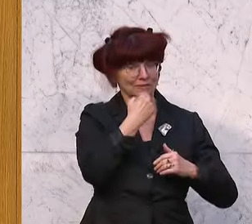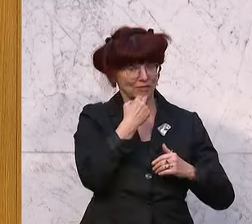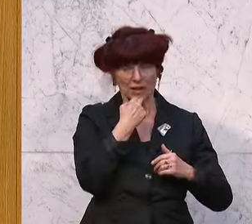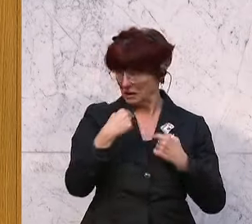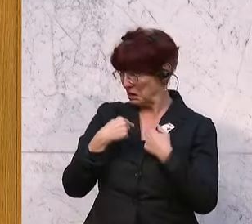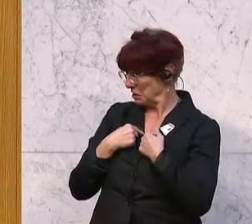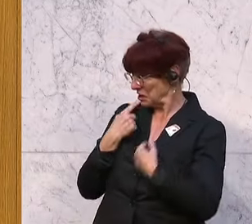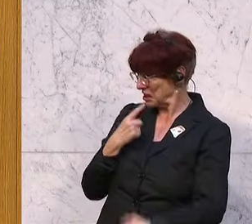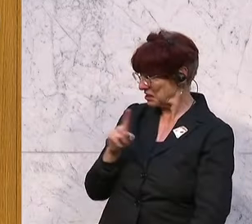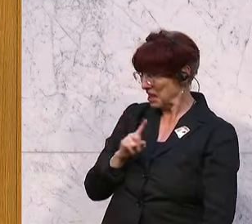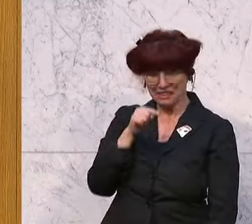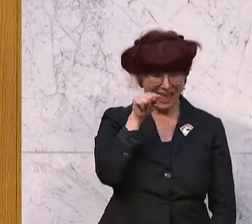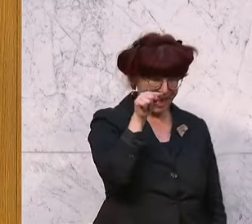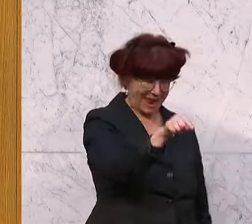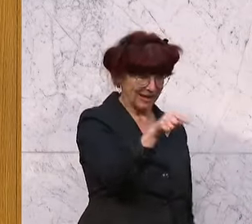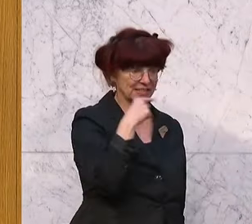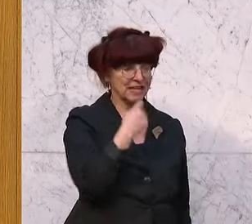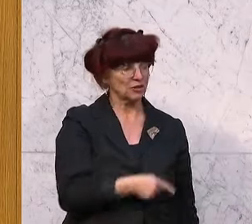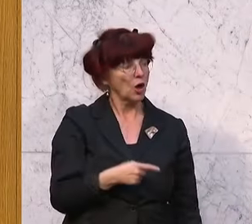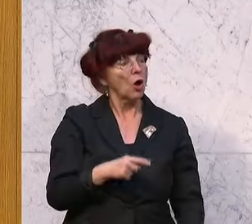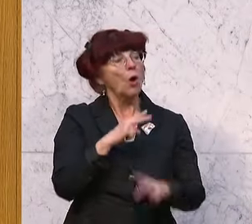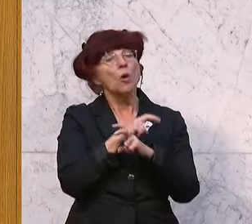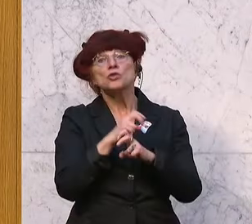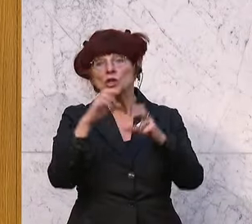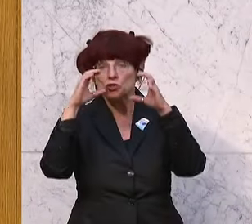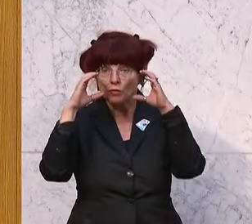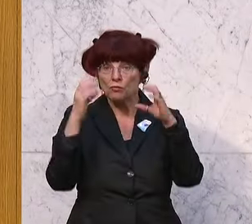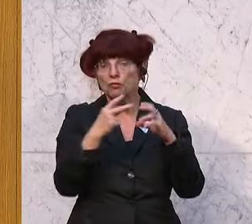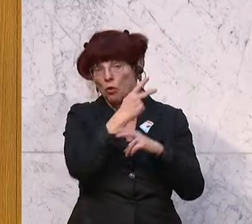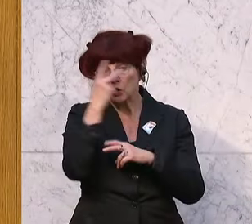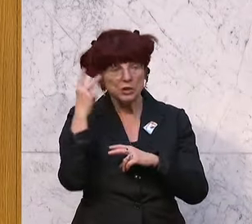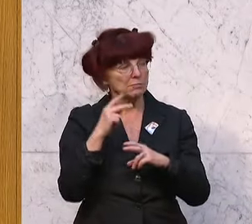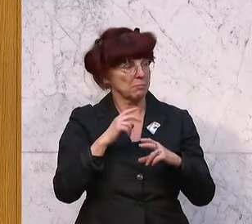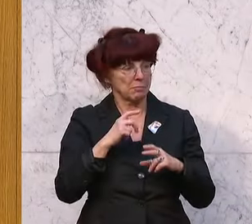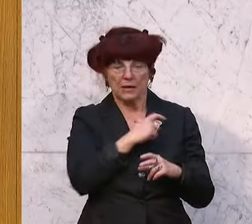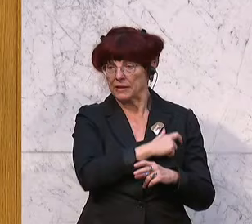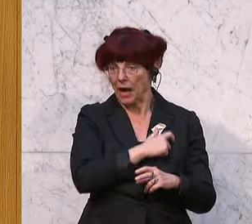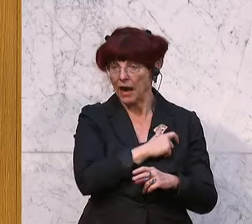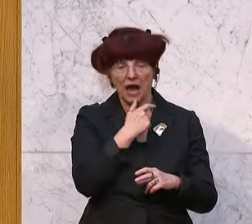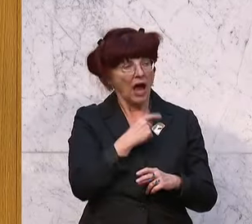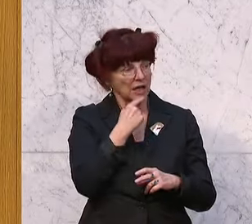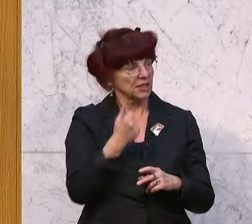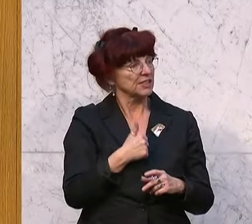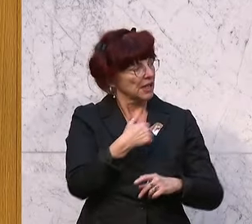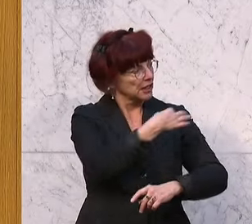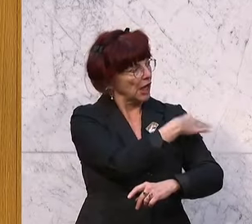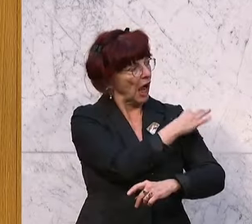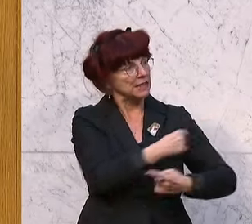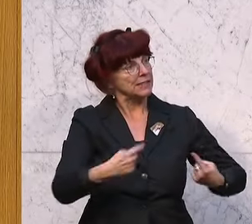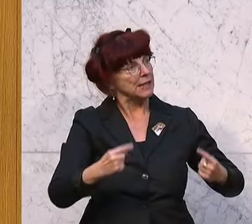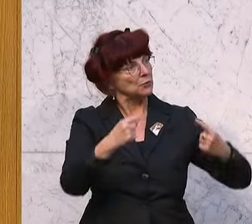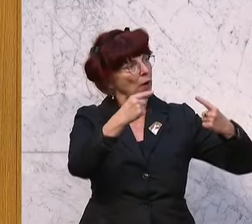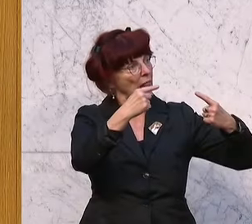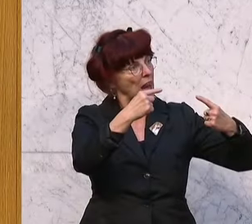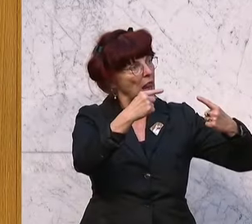sondern das war er und das war die österreichische Volkspartei, die dann ein Kanzlerduell ausgerufen hat. Und das haben wir dann gehabt und er hat